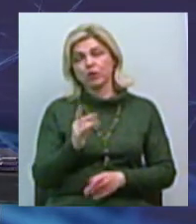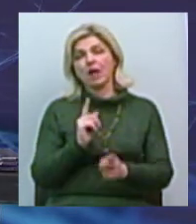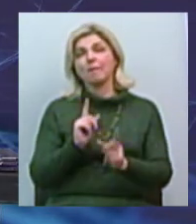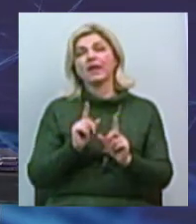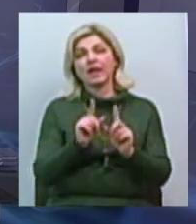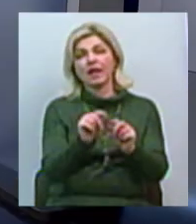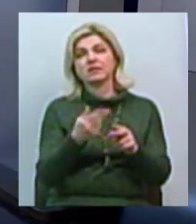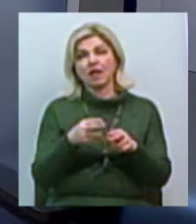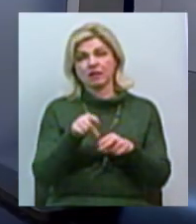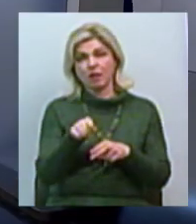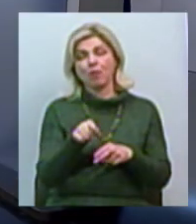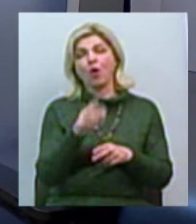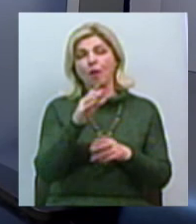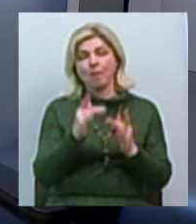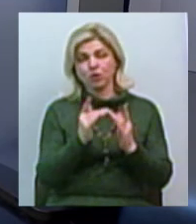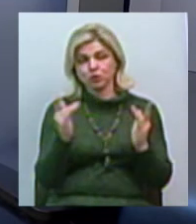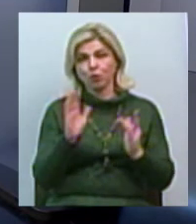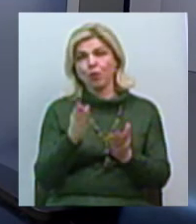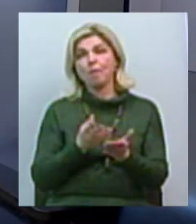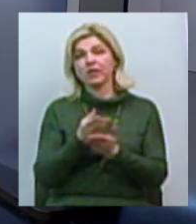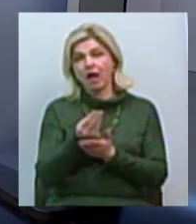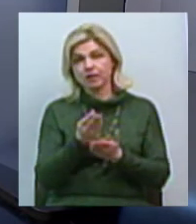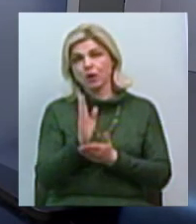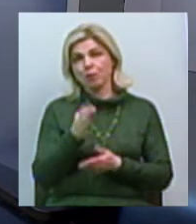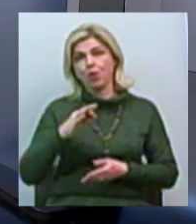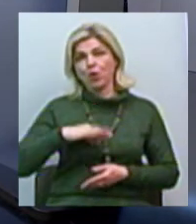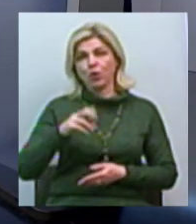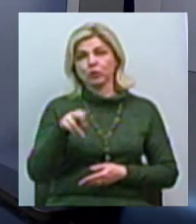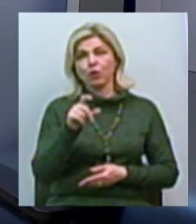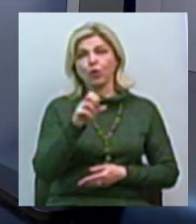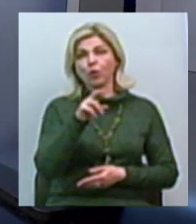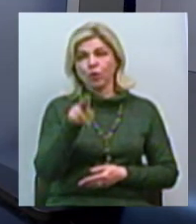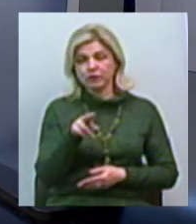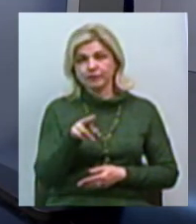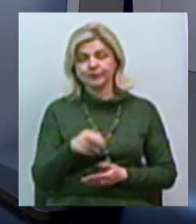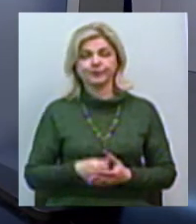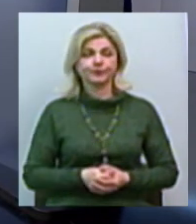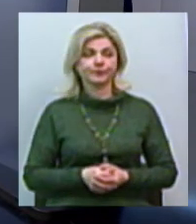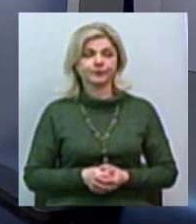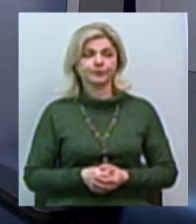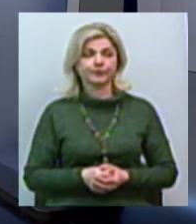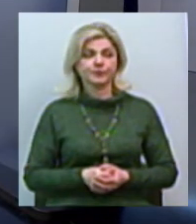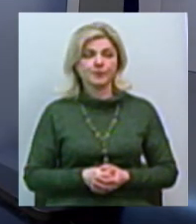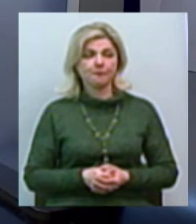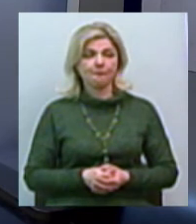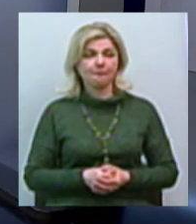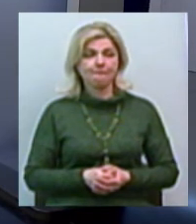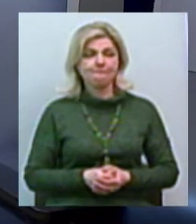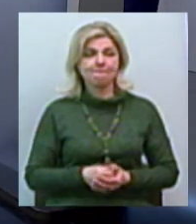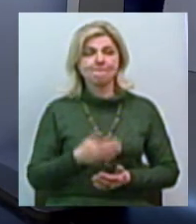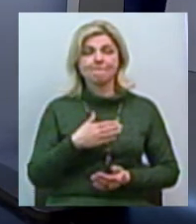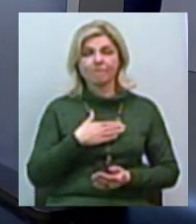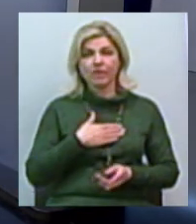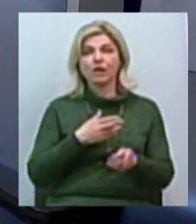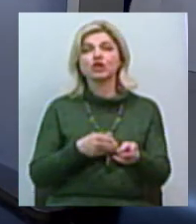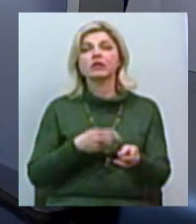переход буде платний, то есть буде доход какой-то. Значит, следующий объект, який тут представлен, це наш жилючий